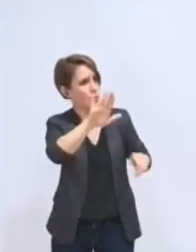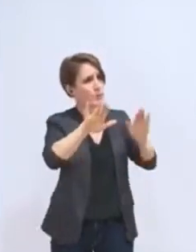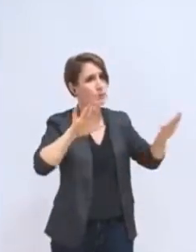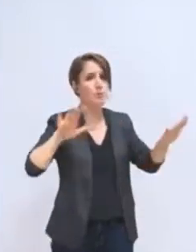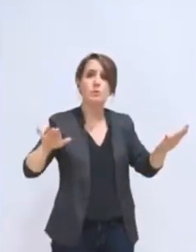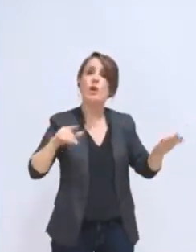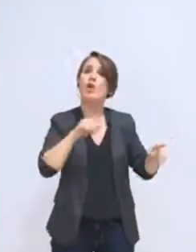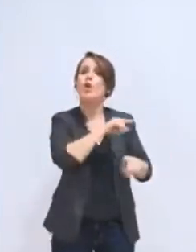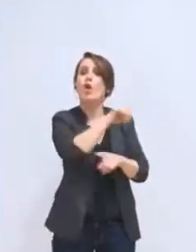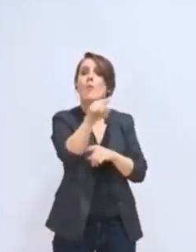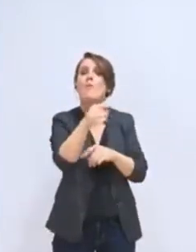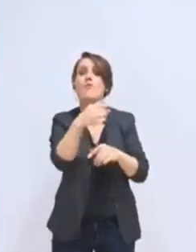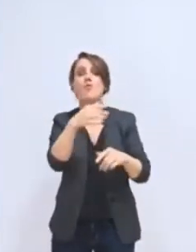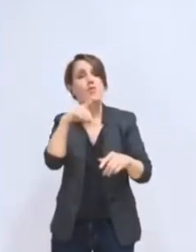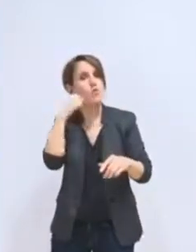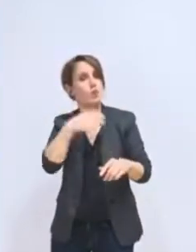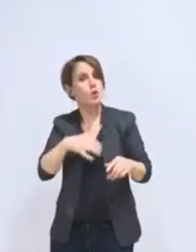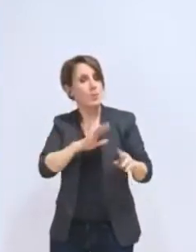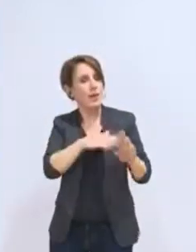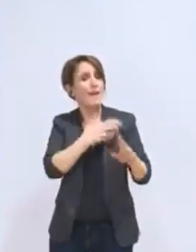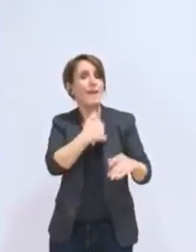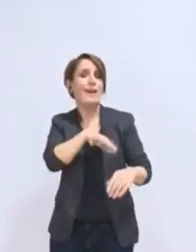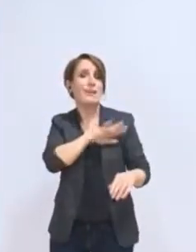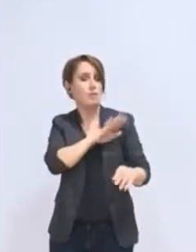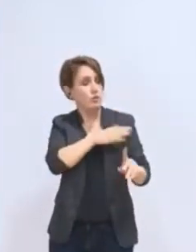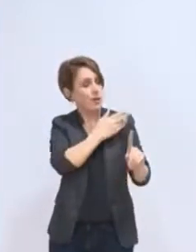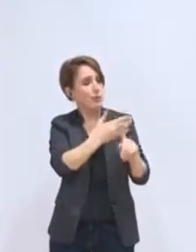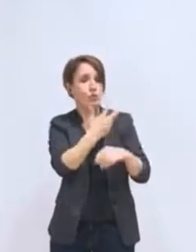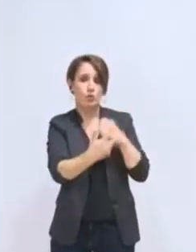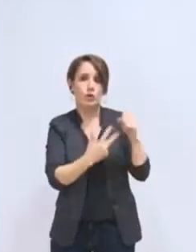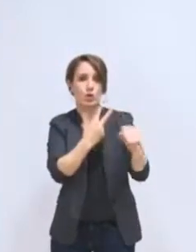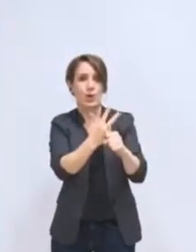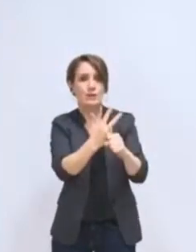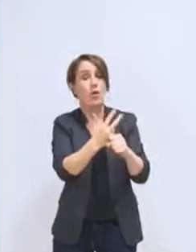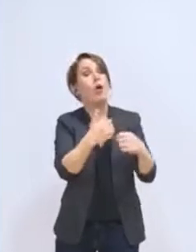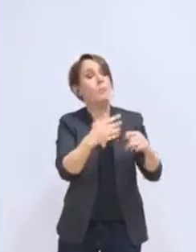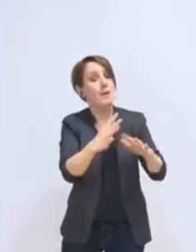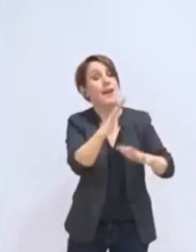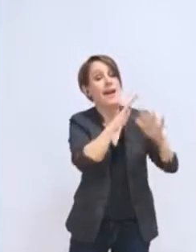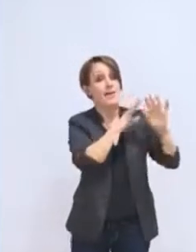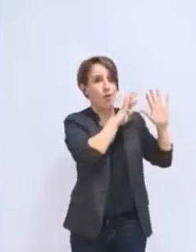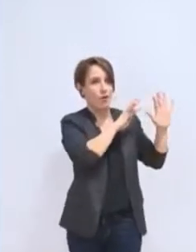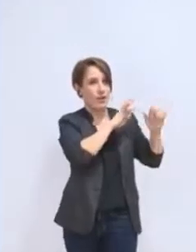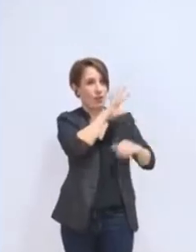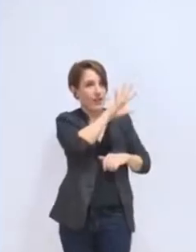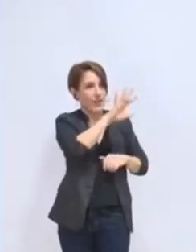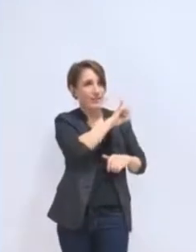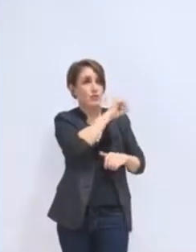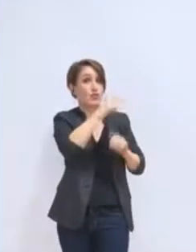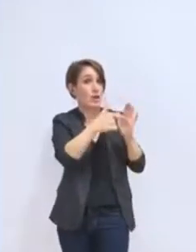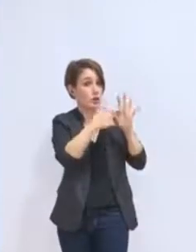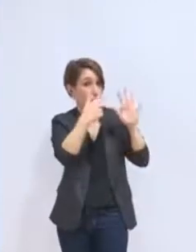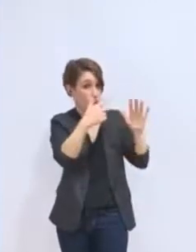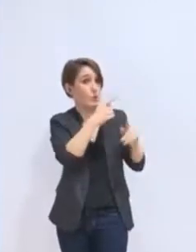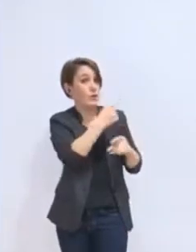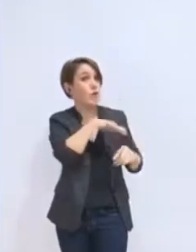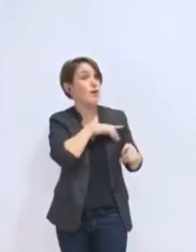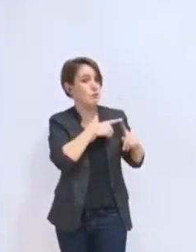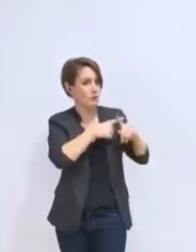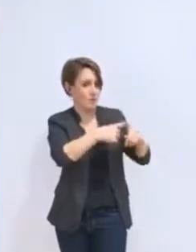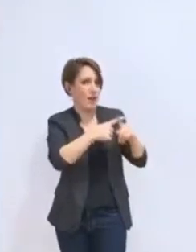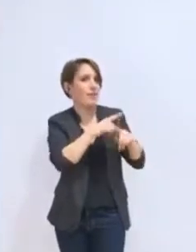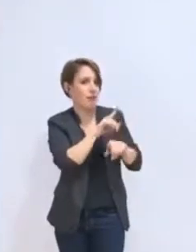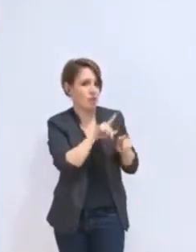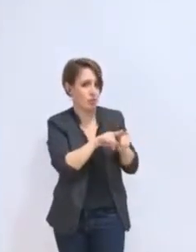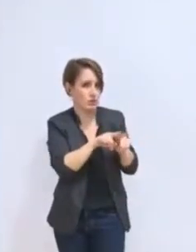mais vous l'avez eu entre 95 et 2008 en partagé, c'est la question du ratio de l